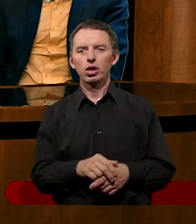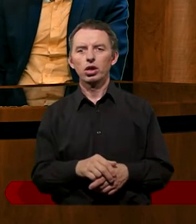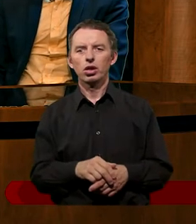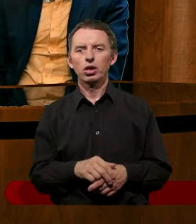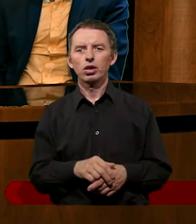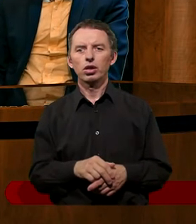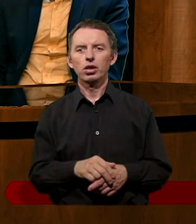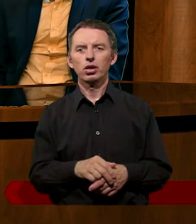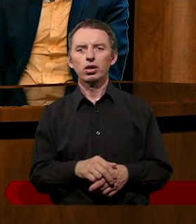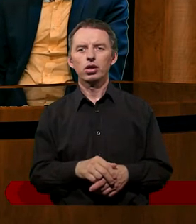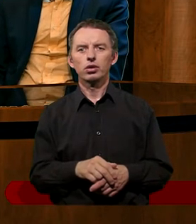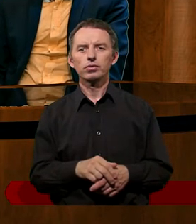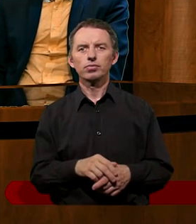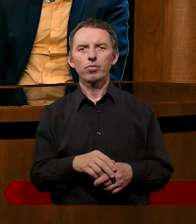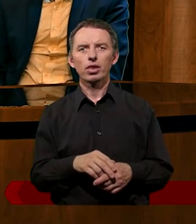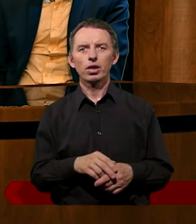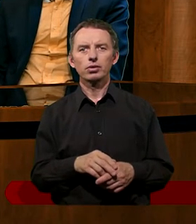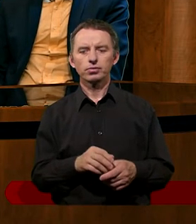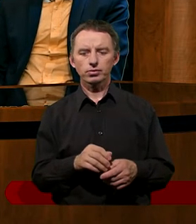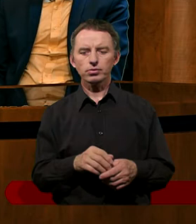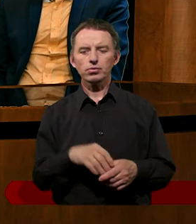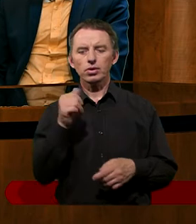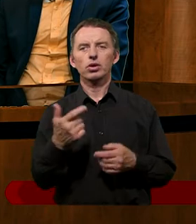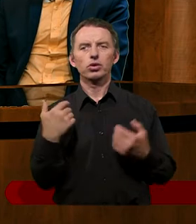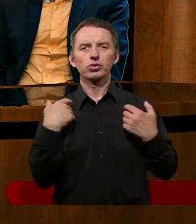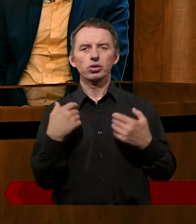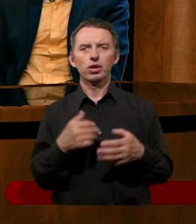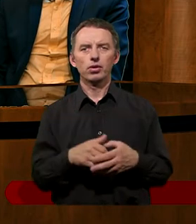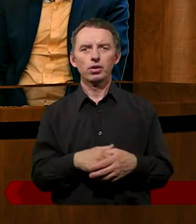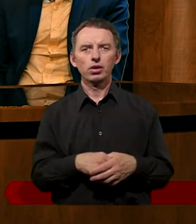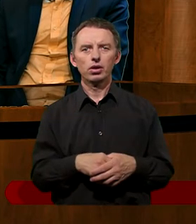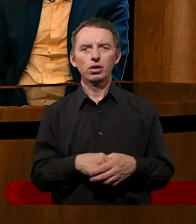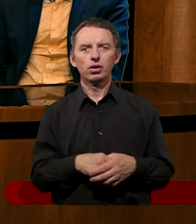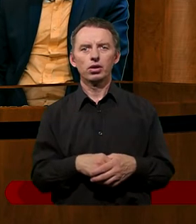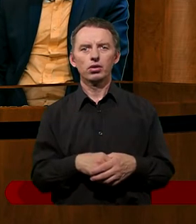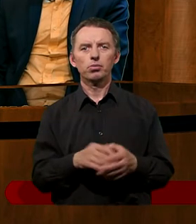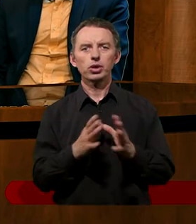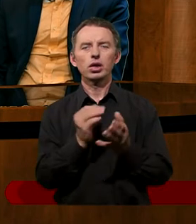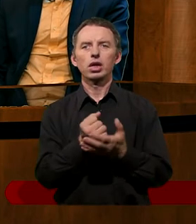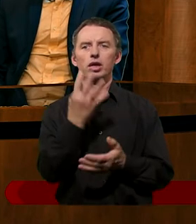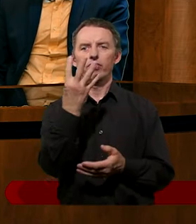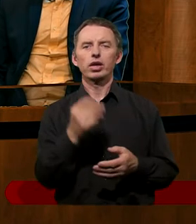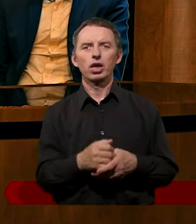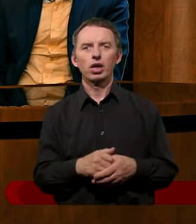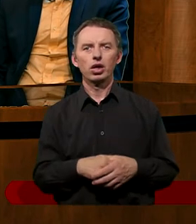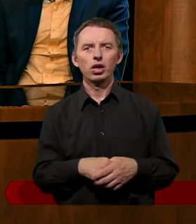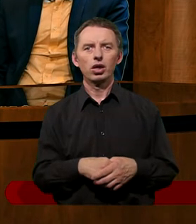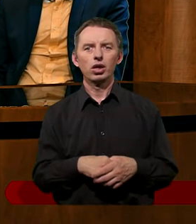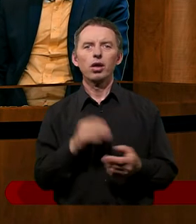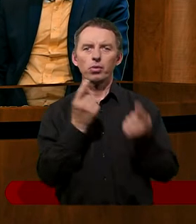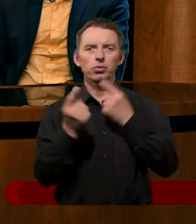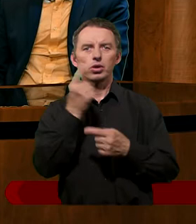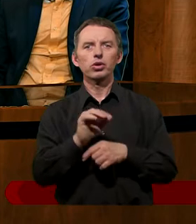zacząłem się przysłuchiwać, jak Gosiu, czytałaś przykazanie, czwarte. I tak faktycznie